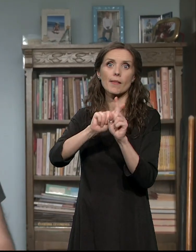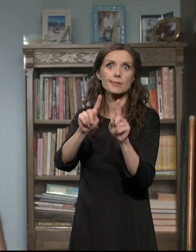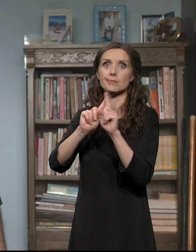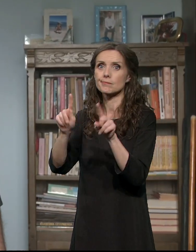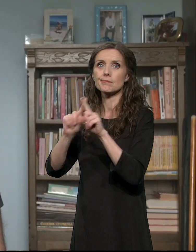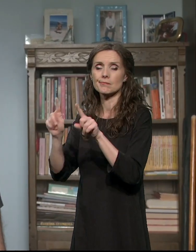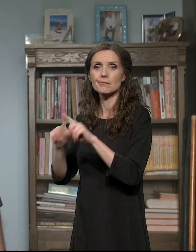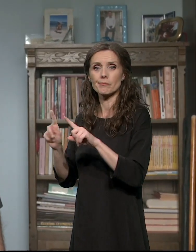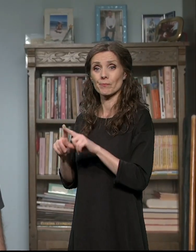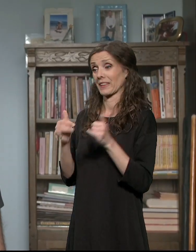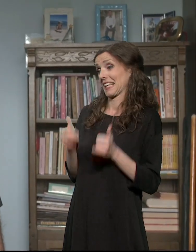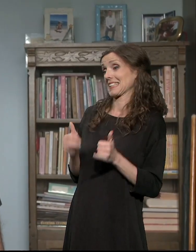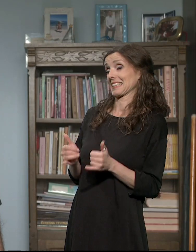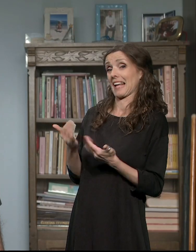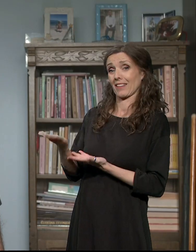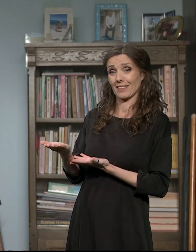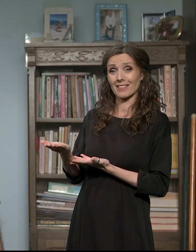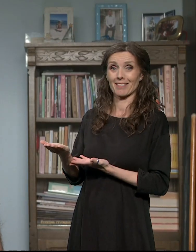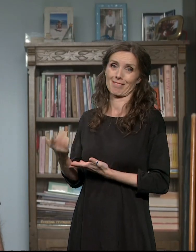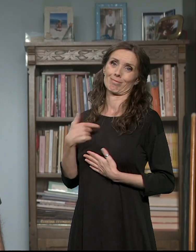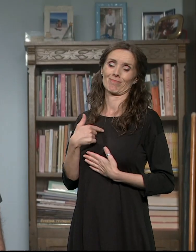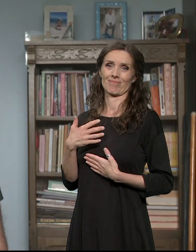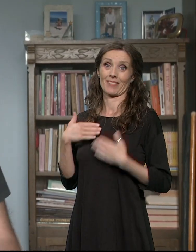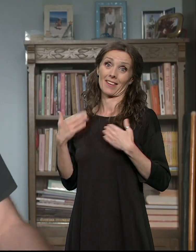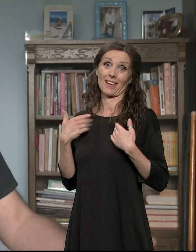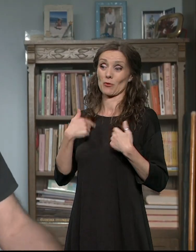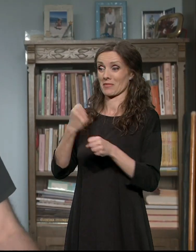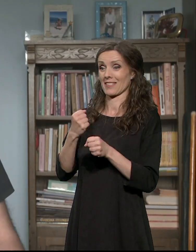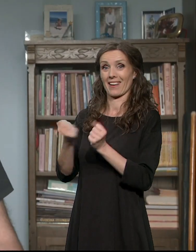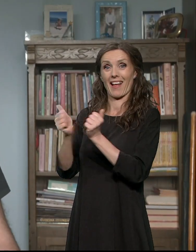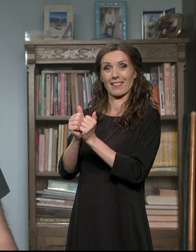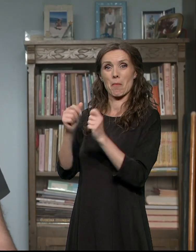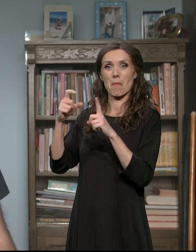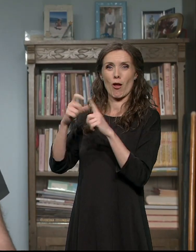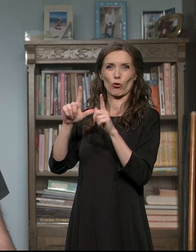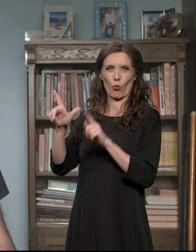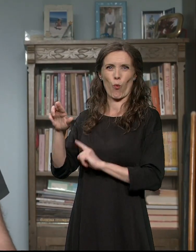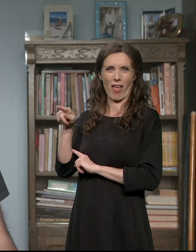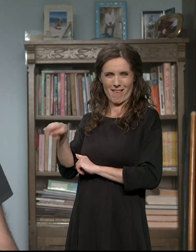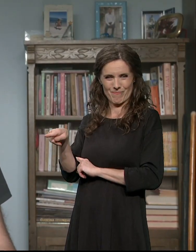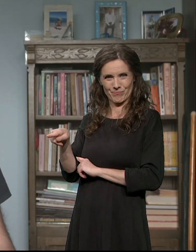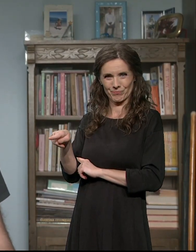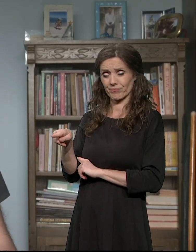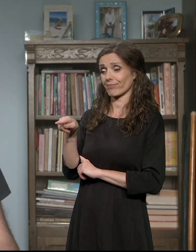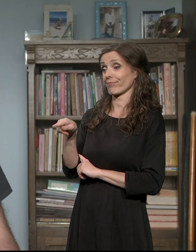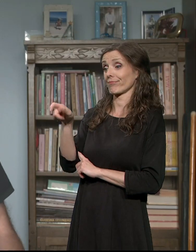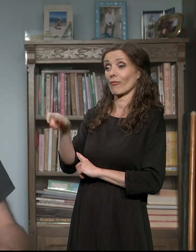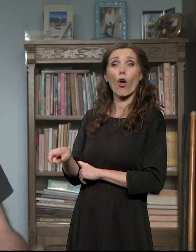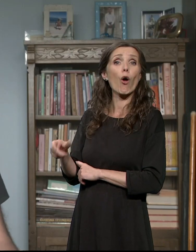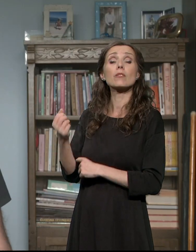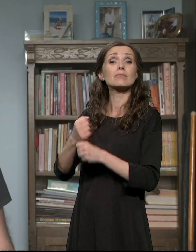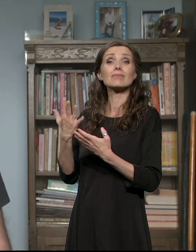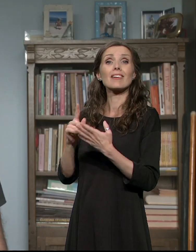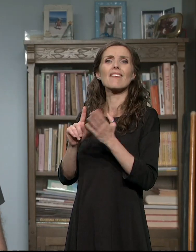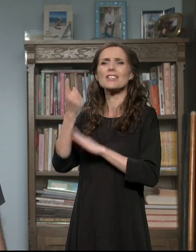Sada imam zadovoljstvo da radim sa duletom koji se sticajem okolnosti bavi